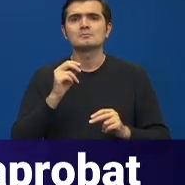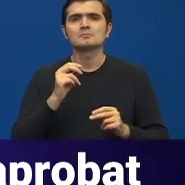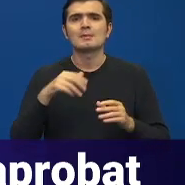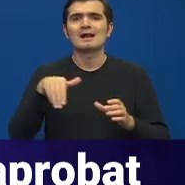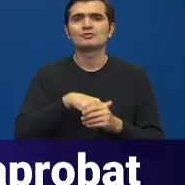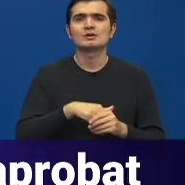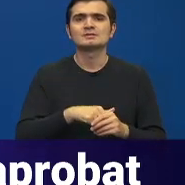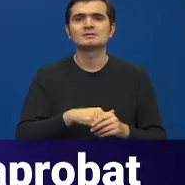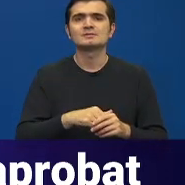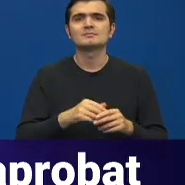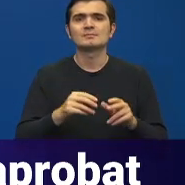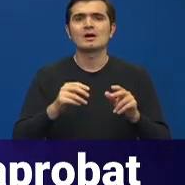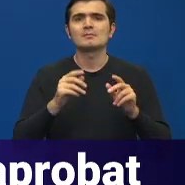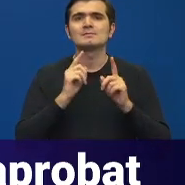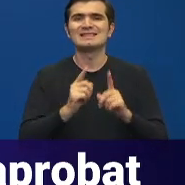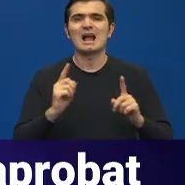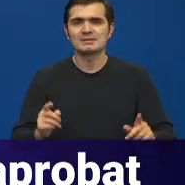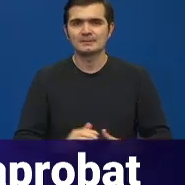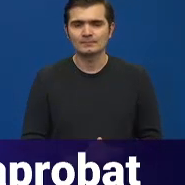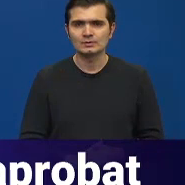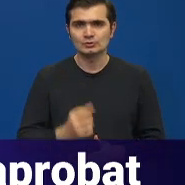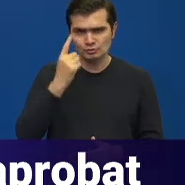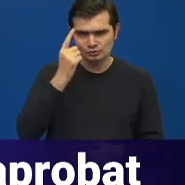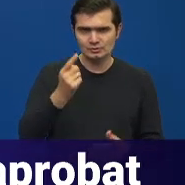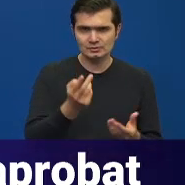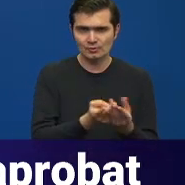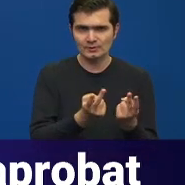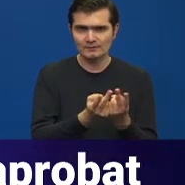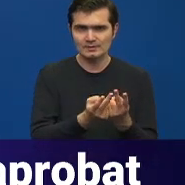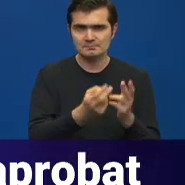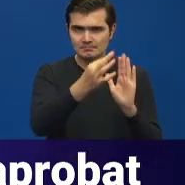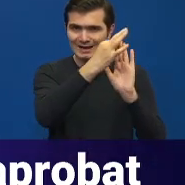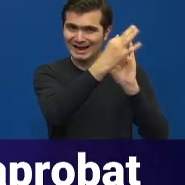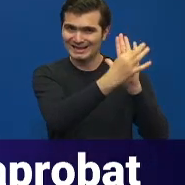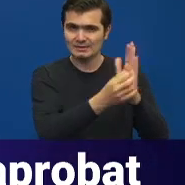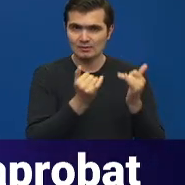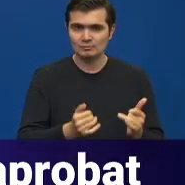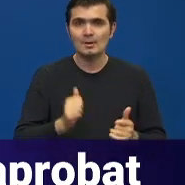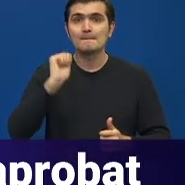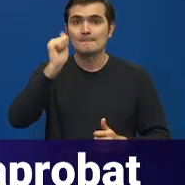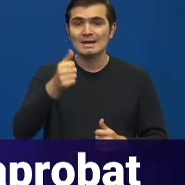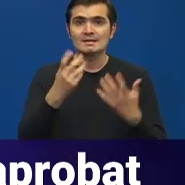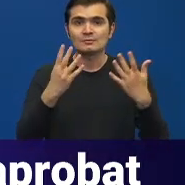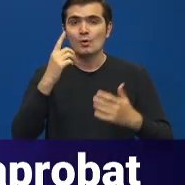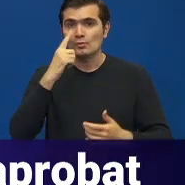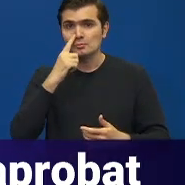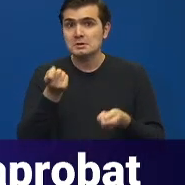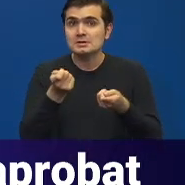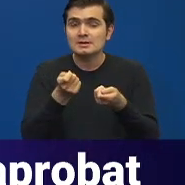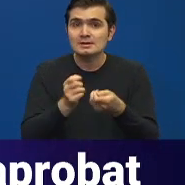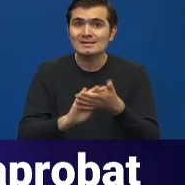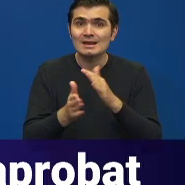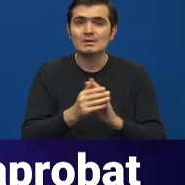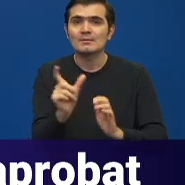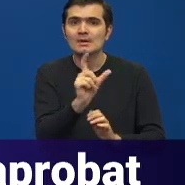asemenea, așa cum știți, conform calendarului actual, mâine, 9 iunie, se termină perioada de încheiere a